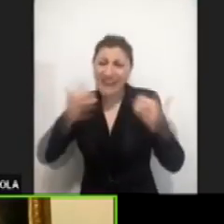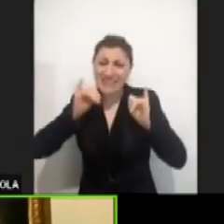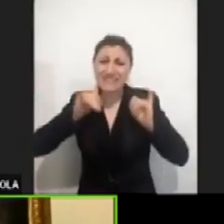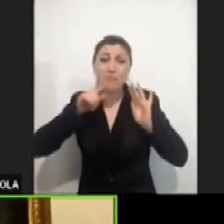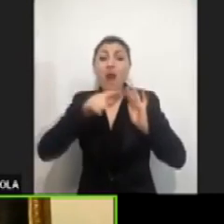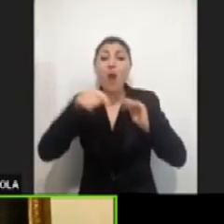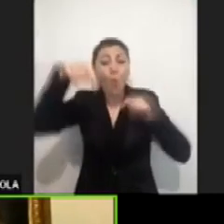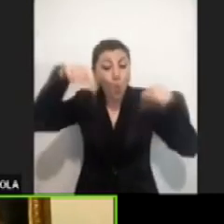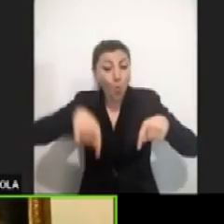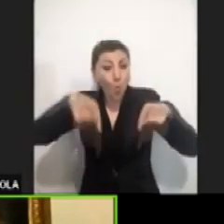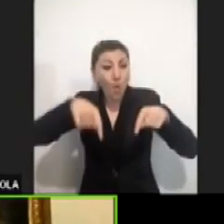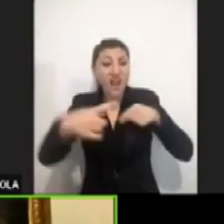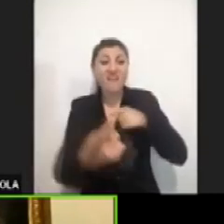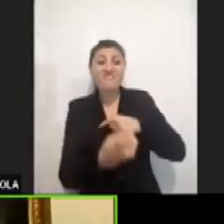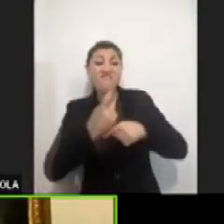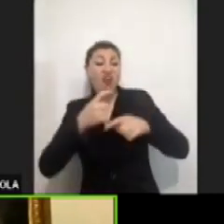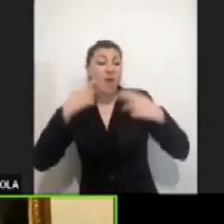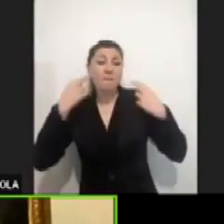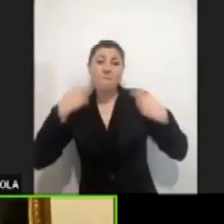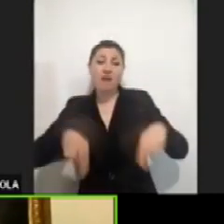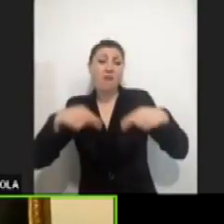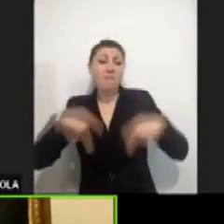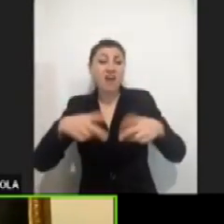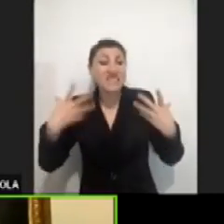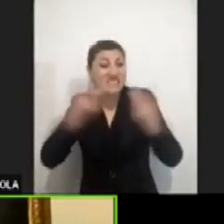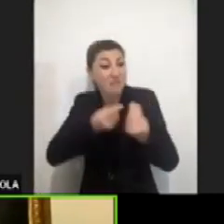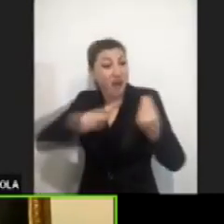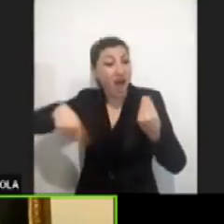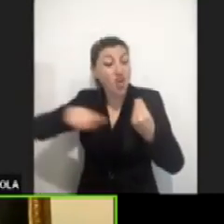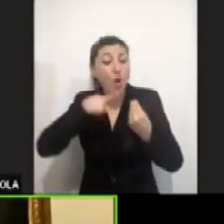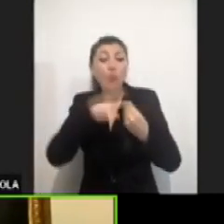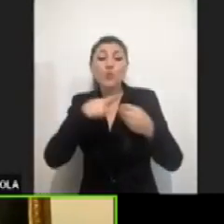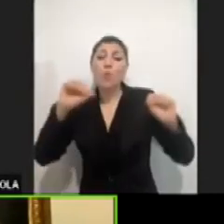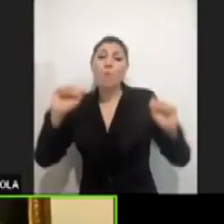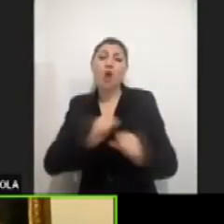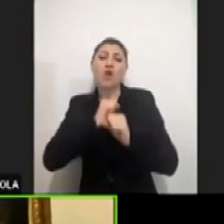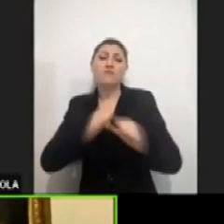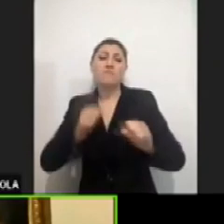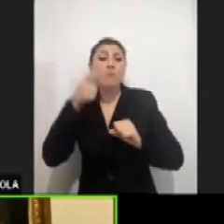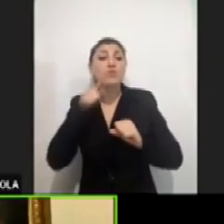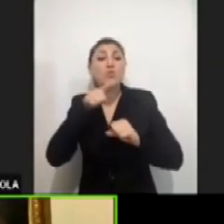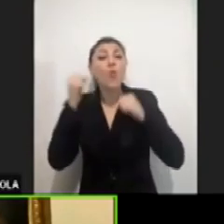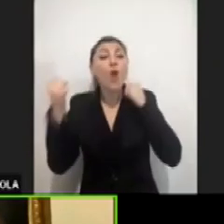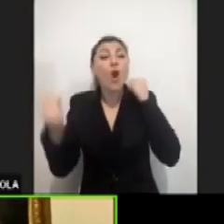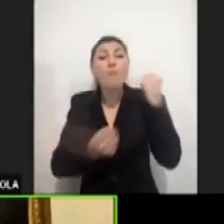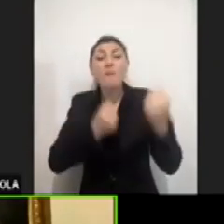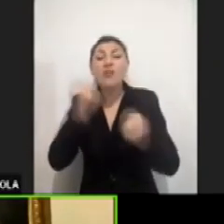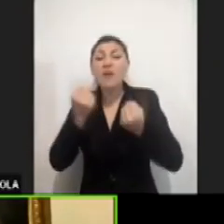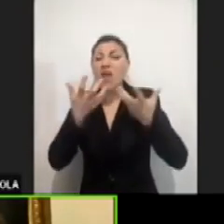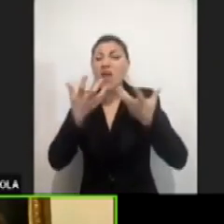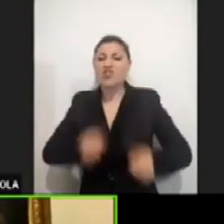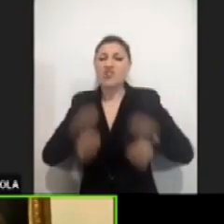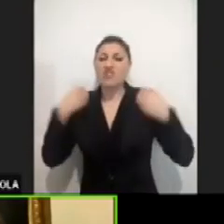Con noi non puoi stare perché il tuo comportamento è inaccettabile, il tuo